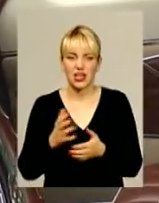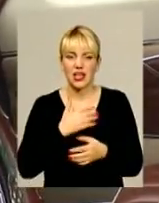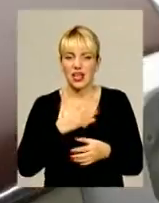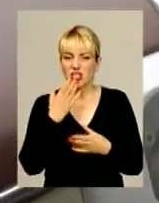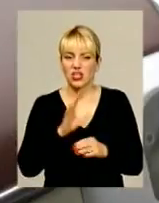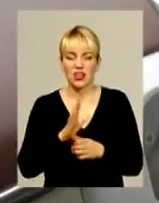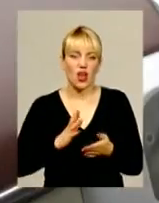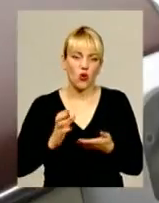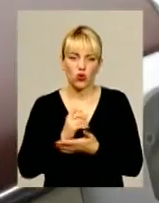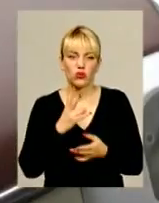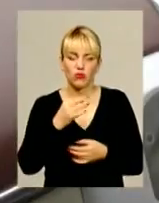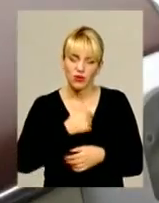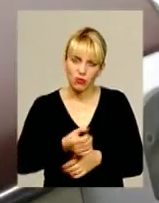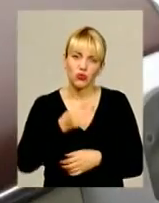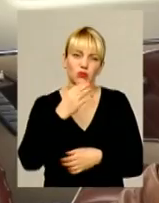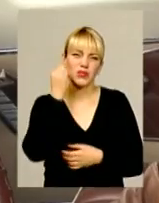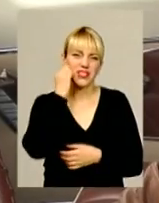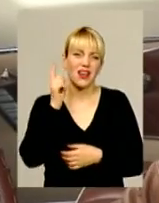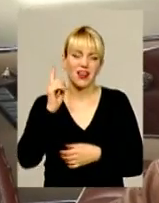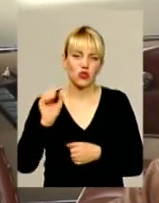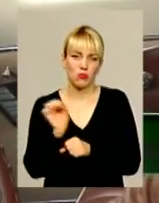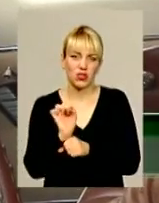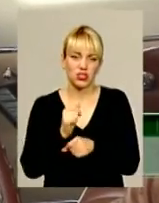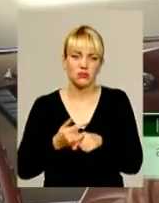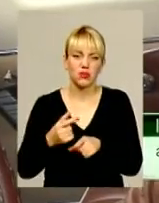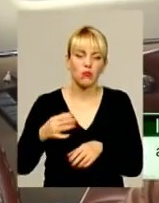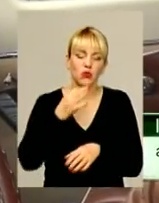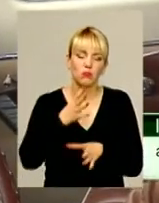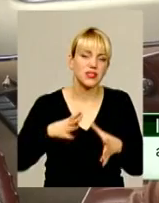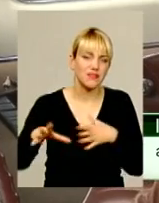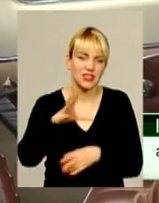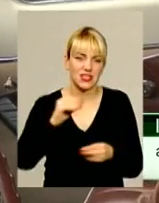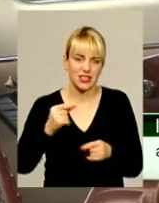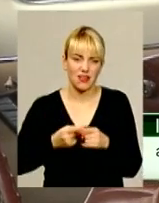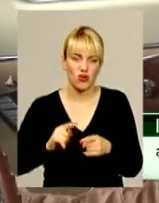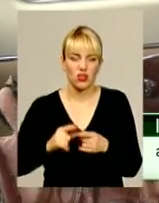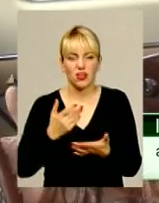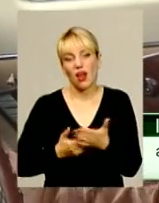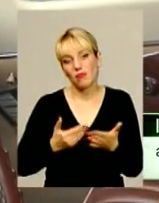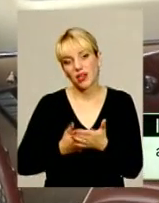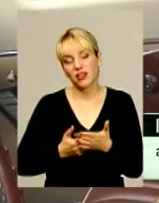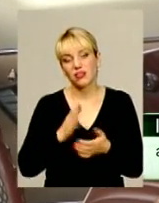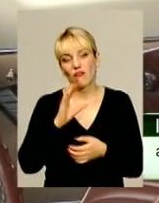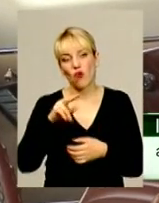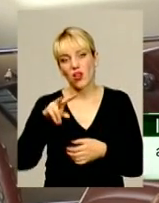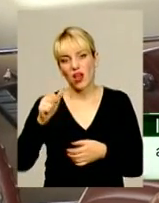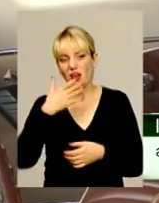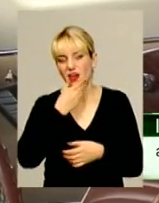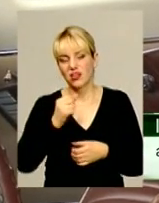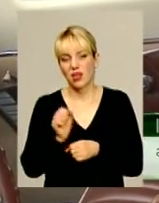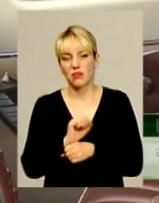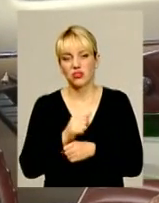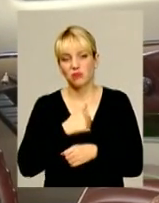але подобаються мені ретро-машини. Мені подобаються всі вони. Ну, наприклад, Волга гарна машина